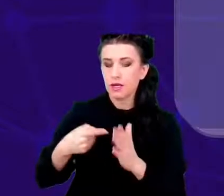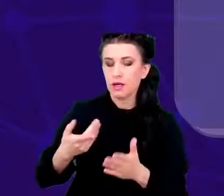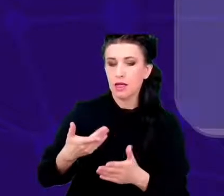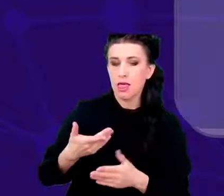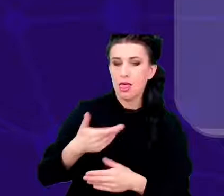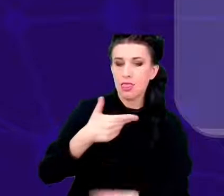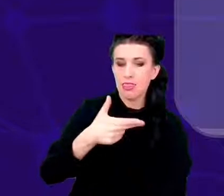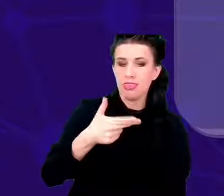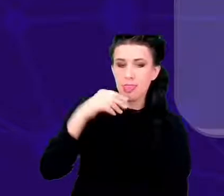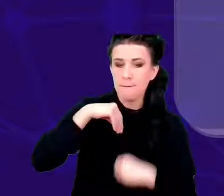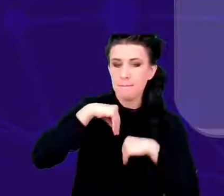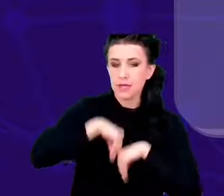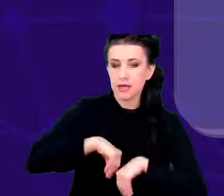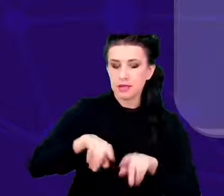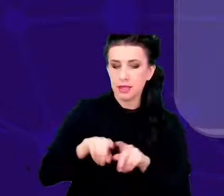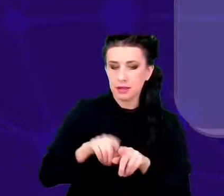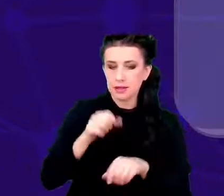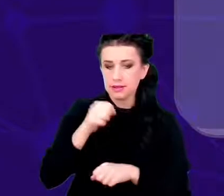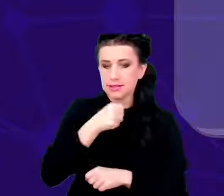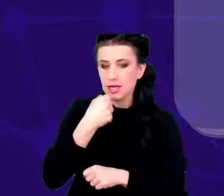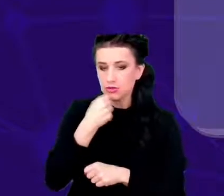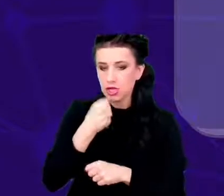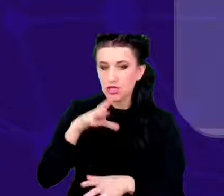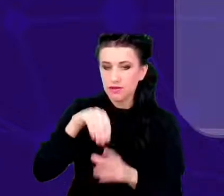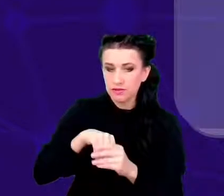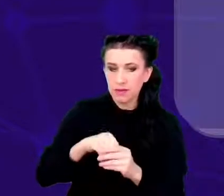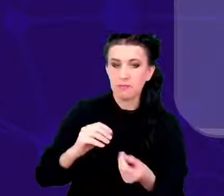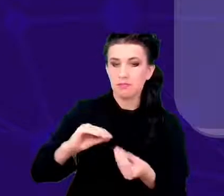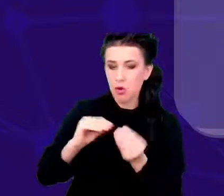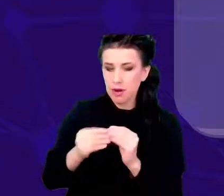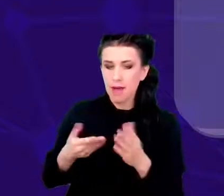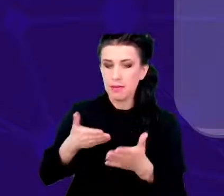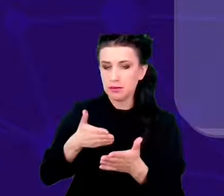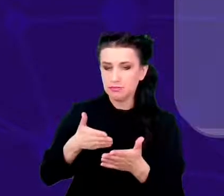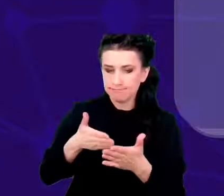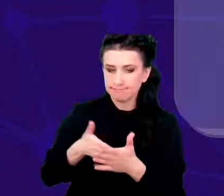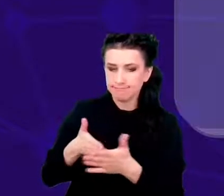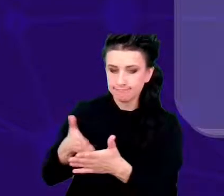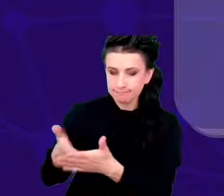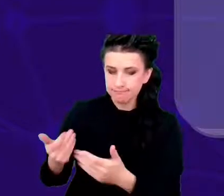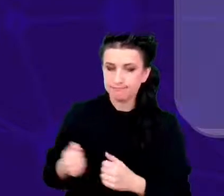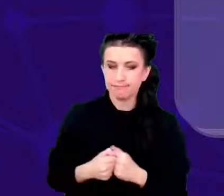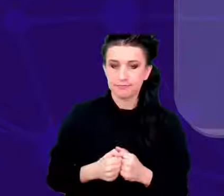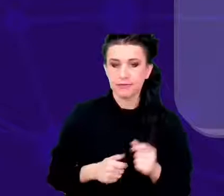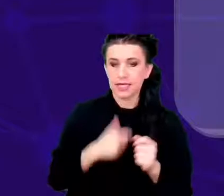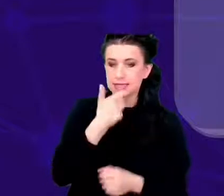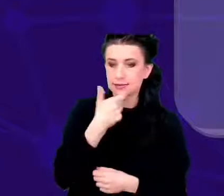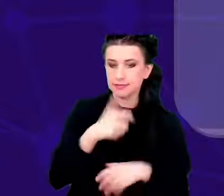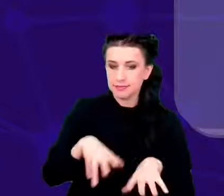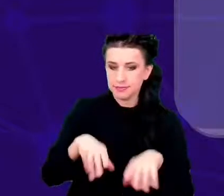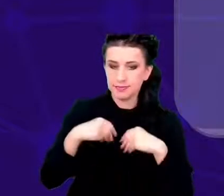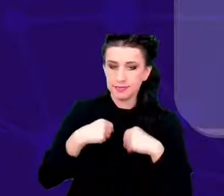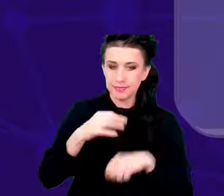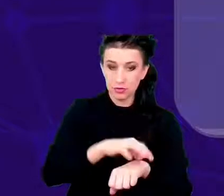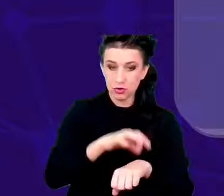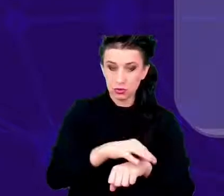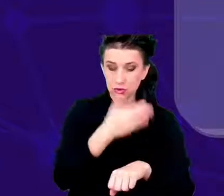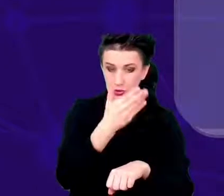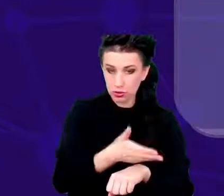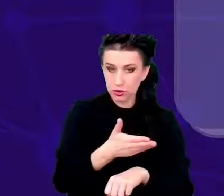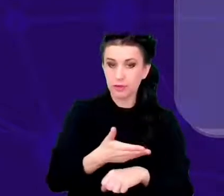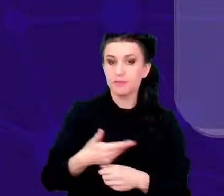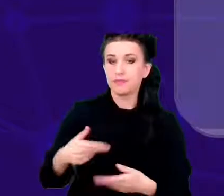depresji oraz starzeniu. Doktor Krzystyniak jest laureatem stipendium START Fundacji na Rzecz Nauki